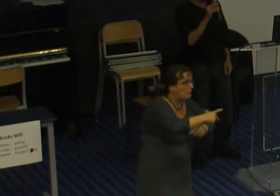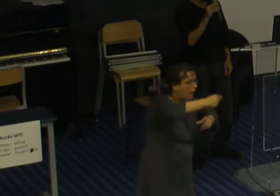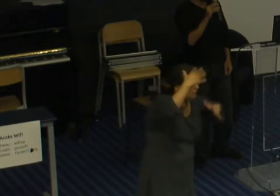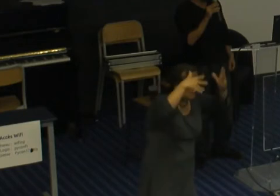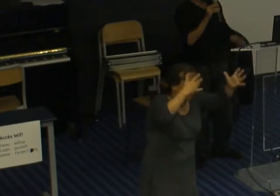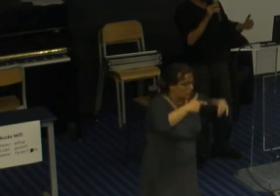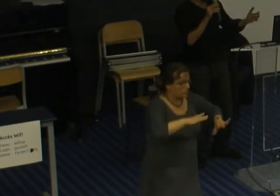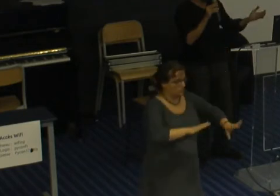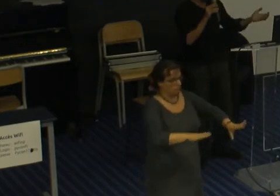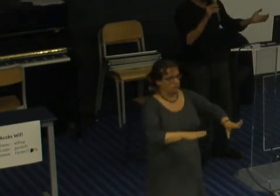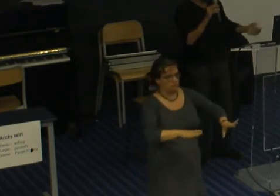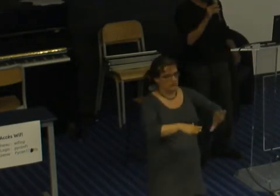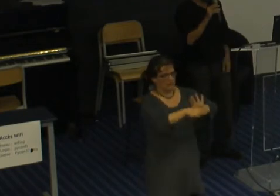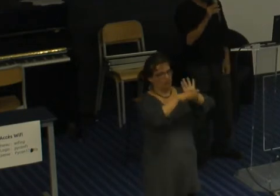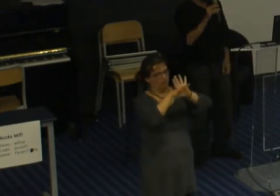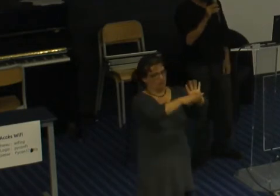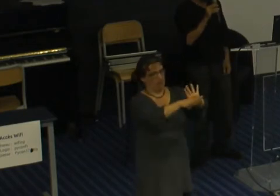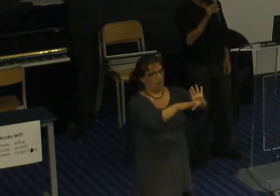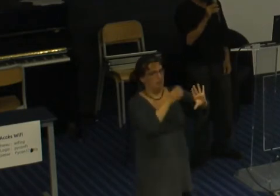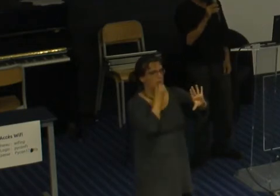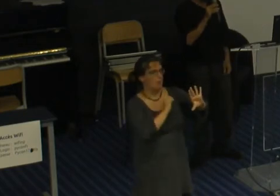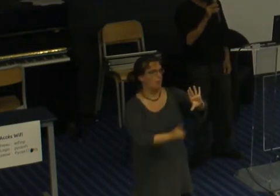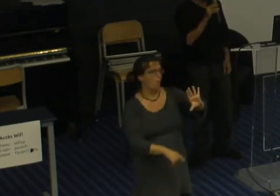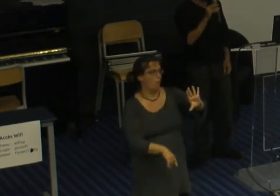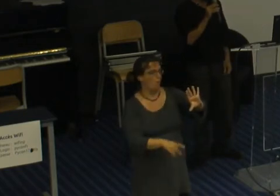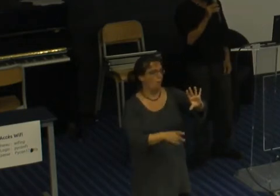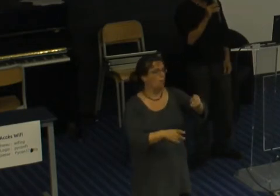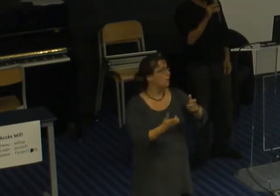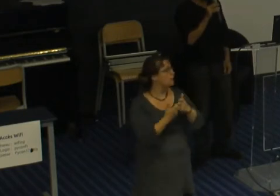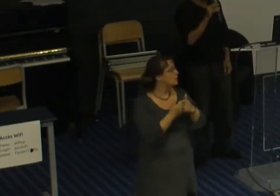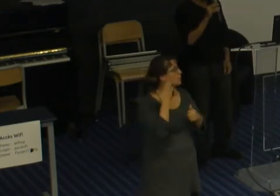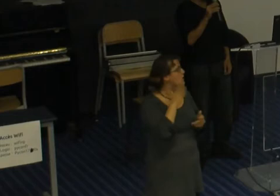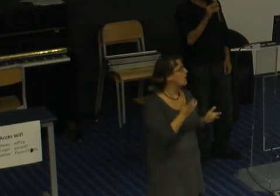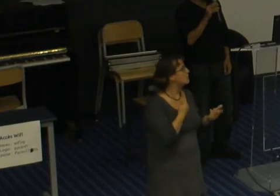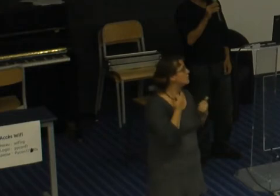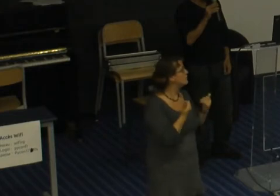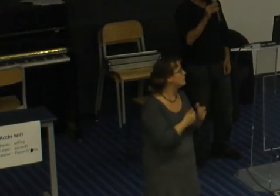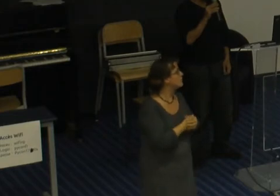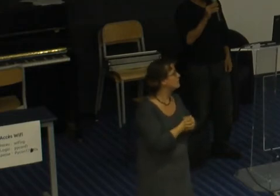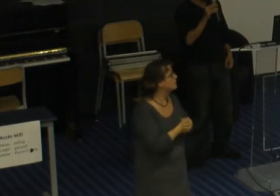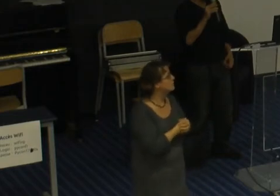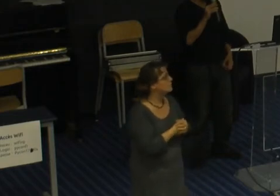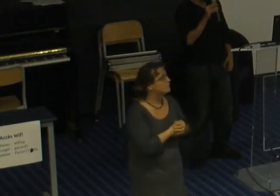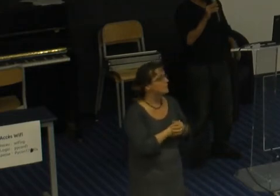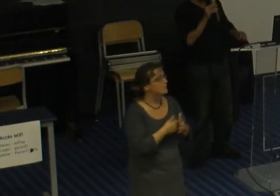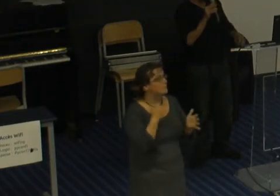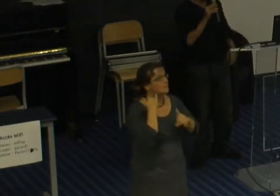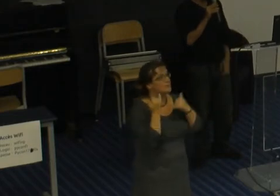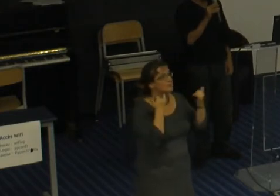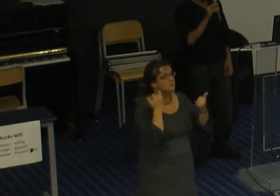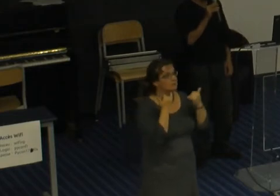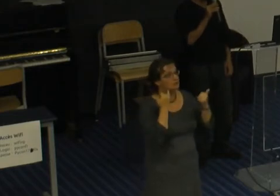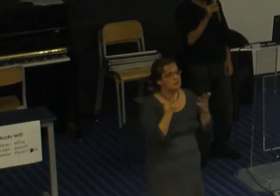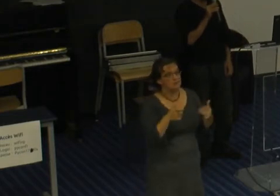les asiatiques à certains métiers par exemple on va jamais imaginer quelqu'un de gentil travailleur